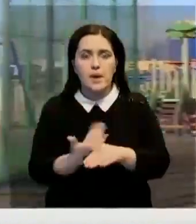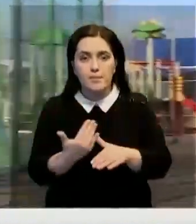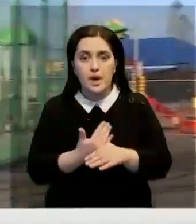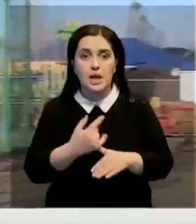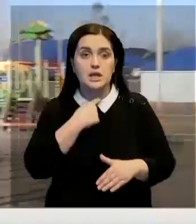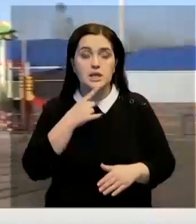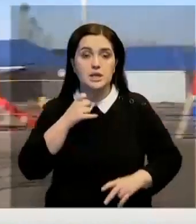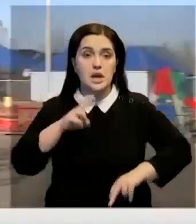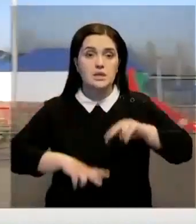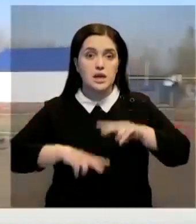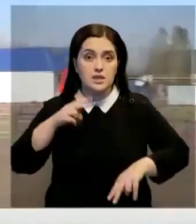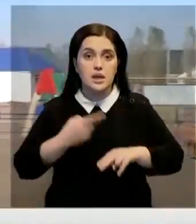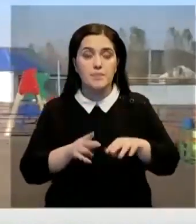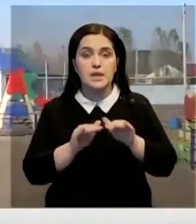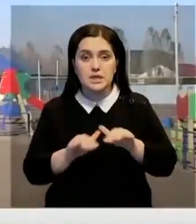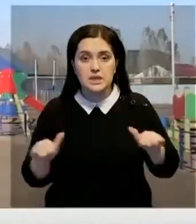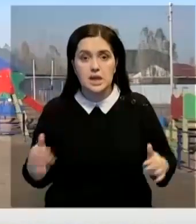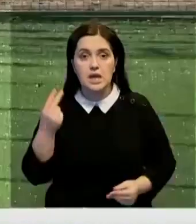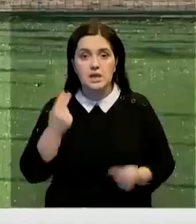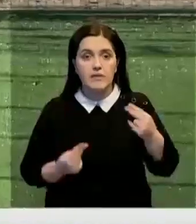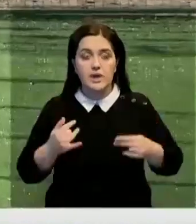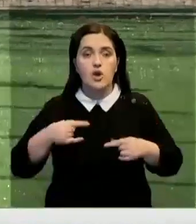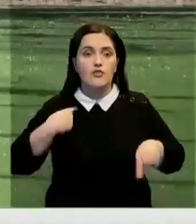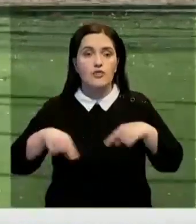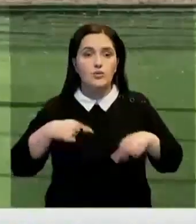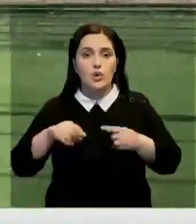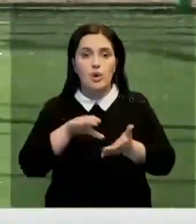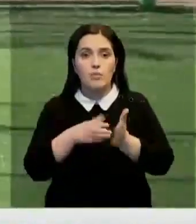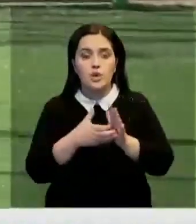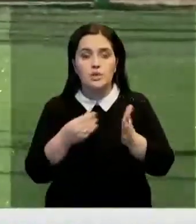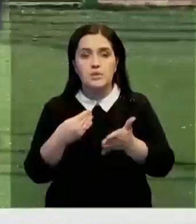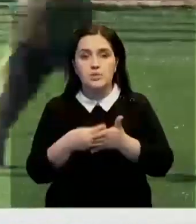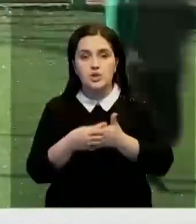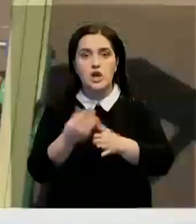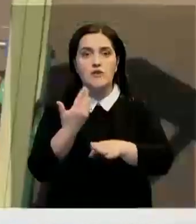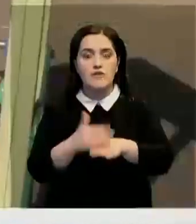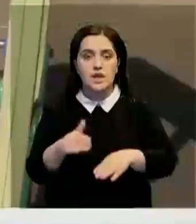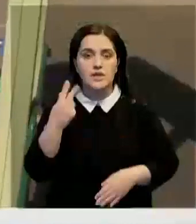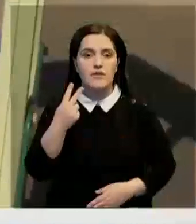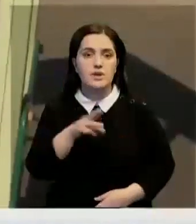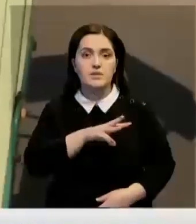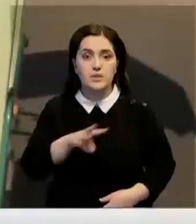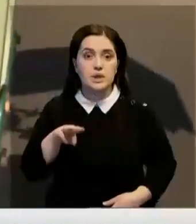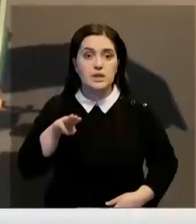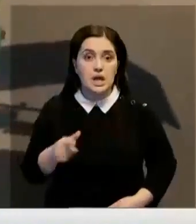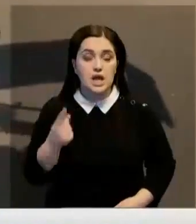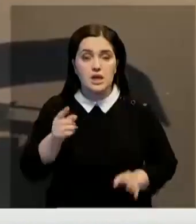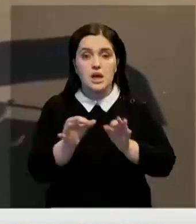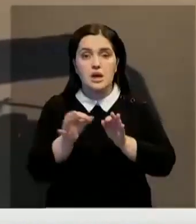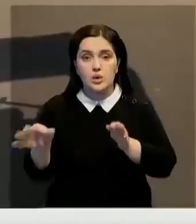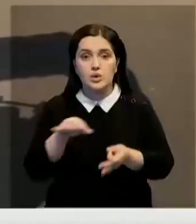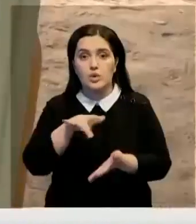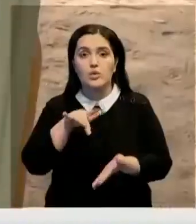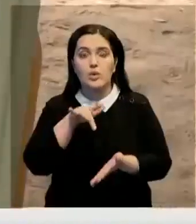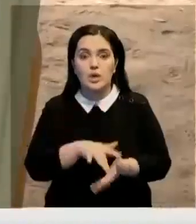На строительство этой детской игровой зоны и футбольного поля из бюджета выделили почти 20 миллионов тенге. Всего в одном из районов города